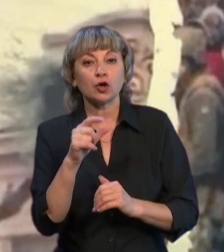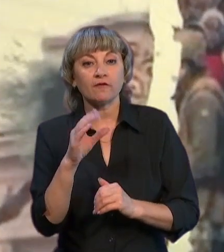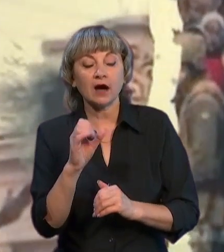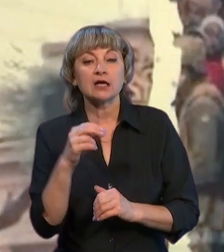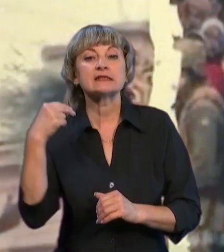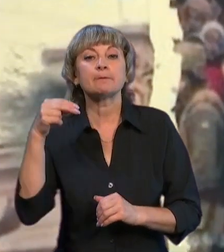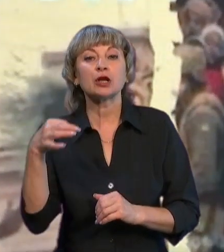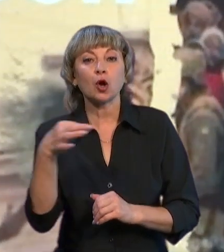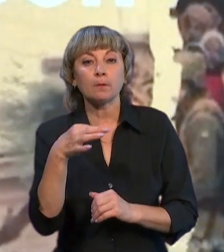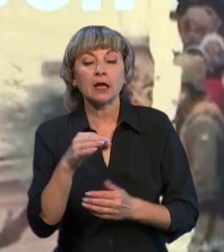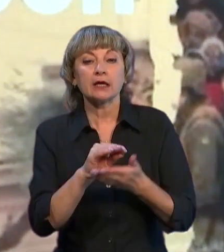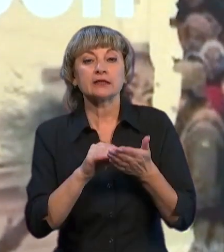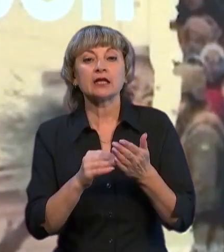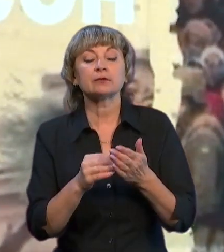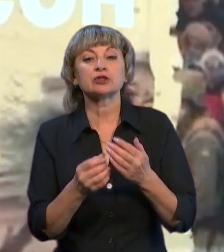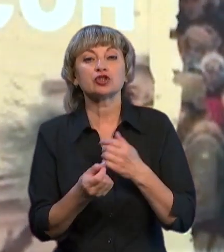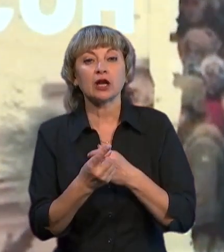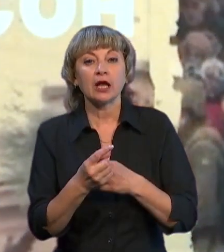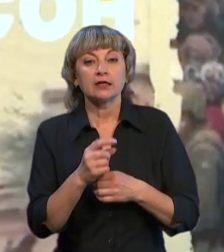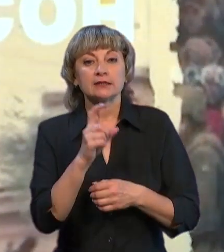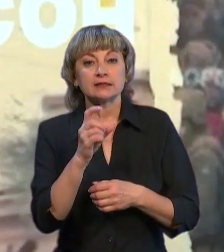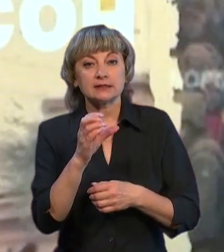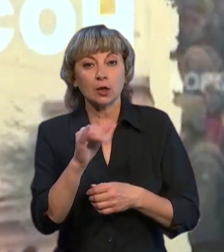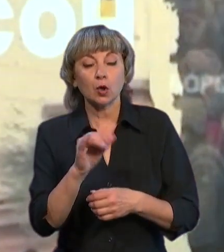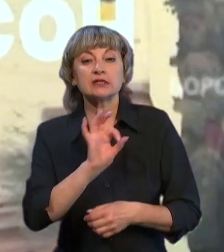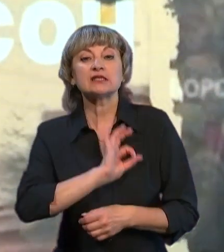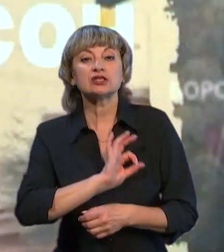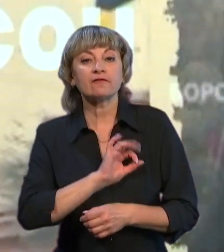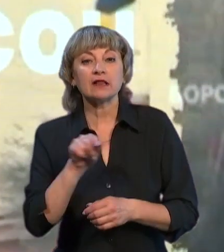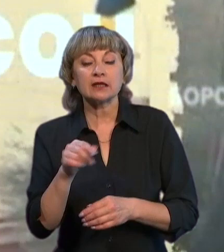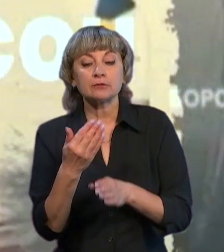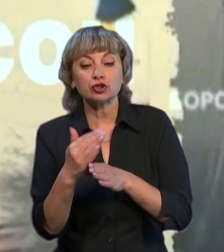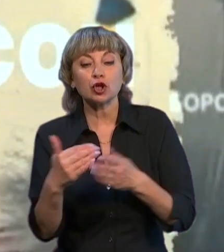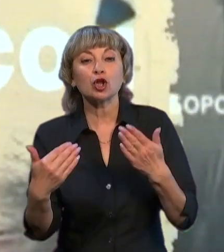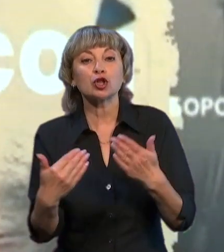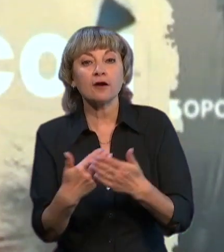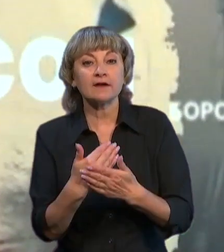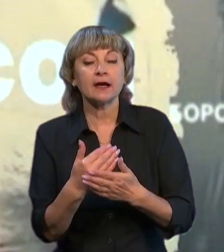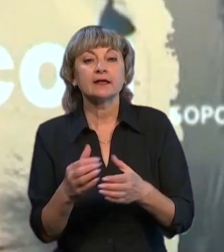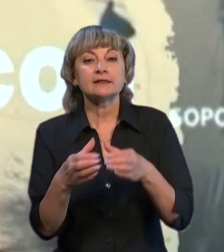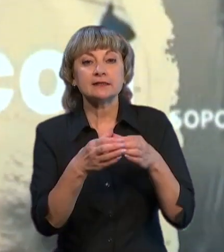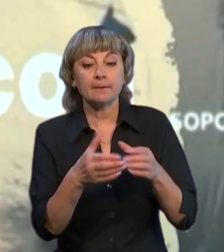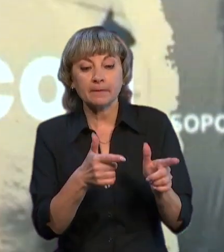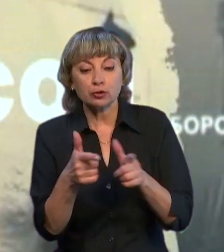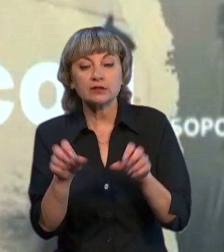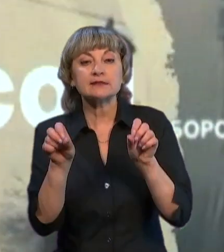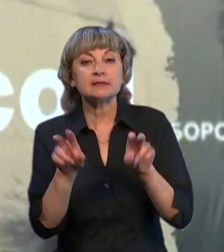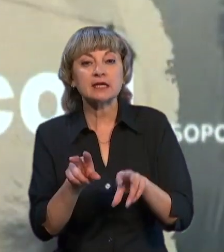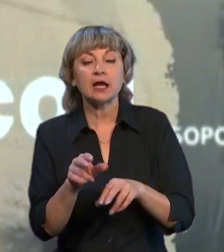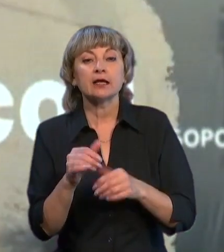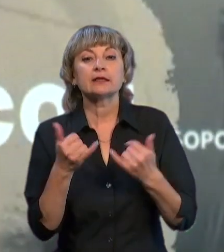області. За даними джерела, Збройні сили України застосували там частину нових з'єднань, підготовлених спеціально для